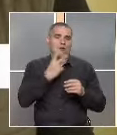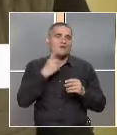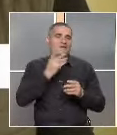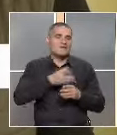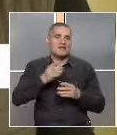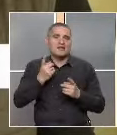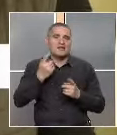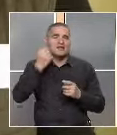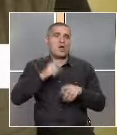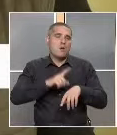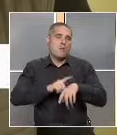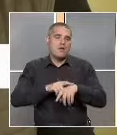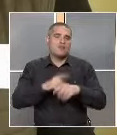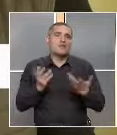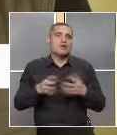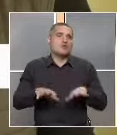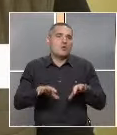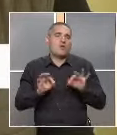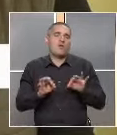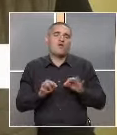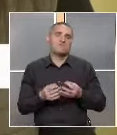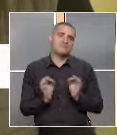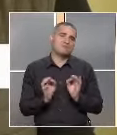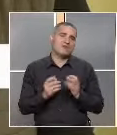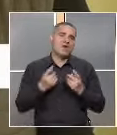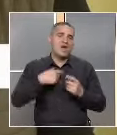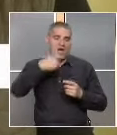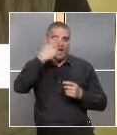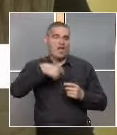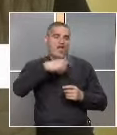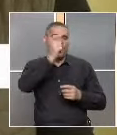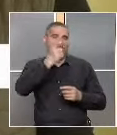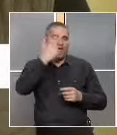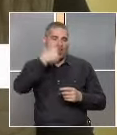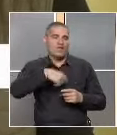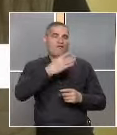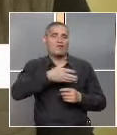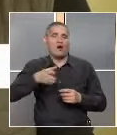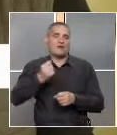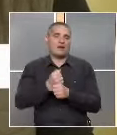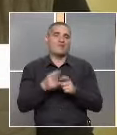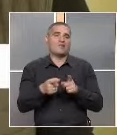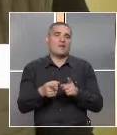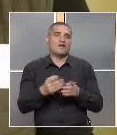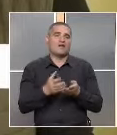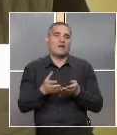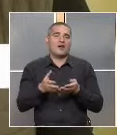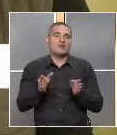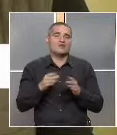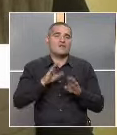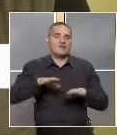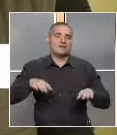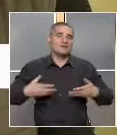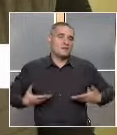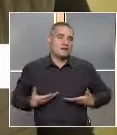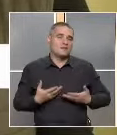момент. Нещо готово ми е... Индивидуалната работа е нещо, което ни отличава. Строго индивидуална, защото децата са